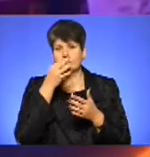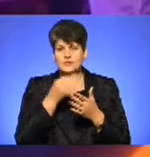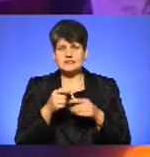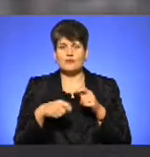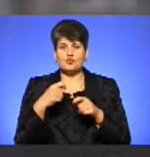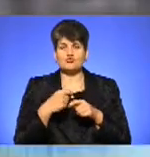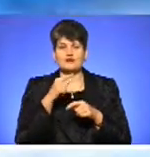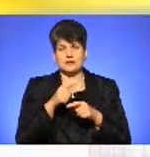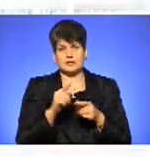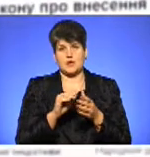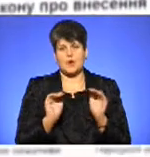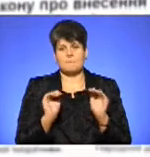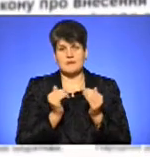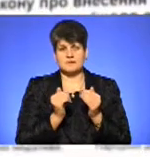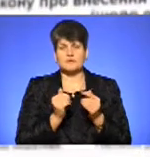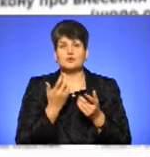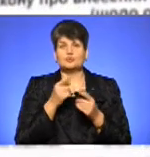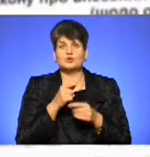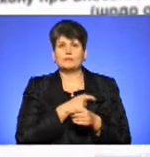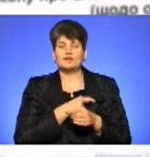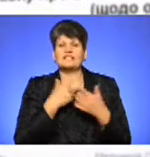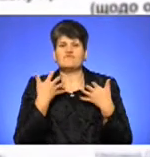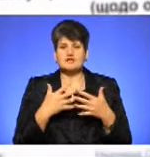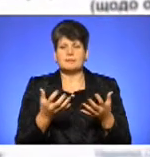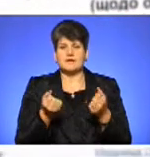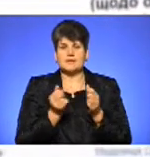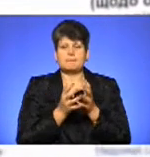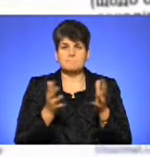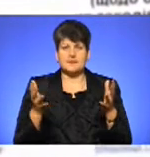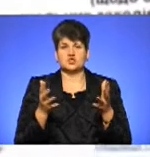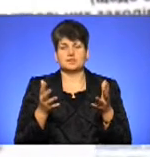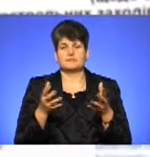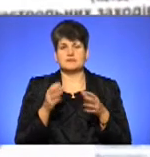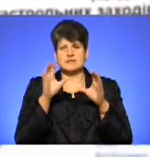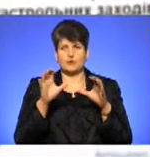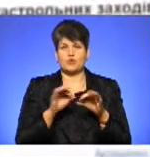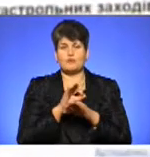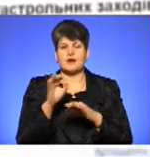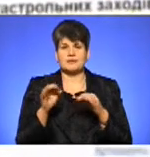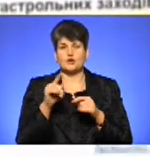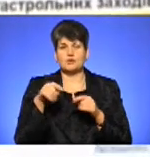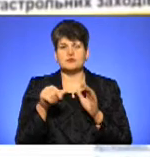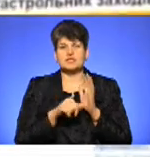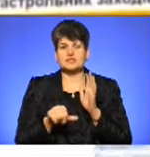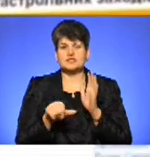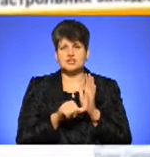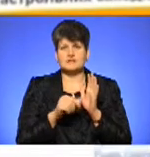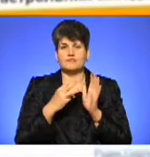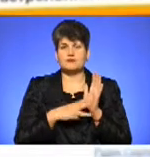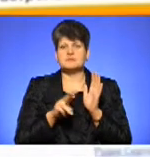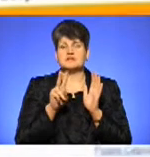обмежень. Натомість депутати вже прийняли більш лояльний законопроект під номером 6682,